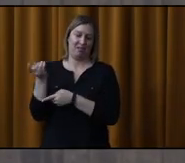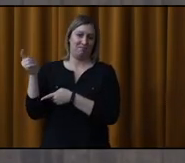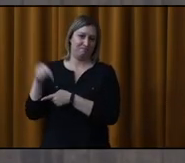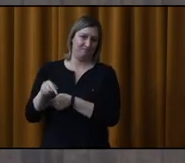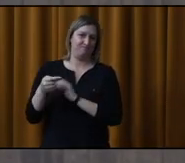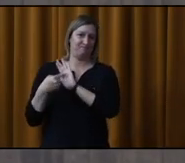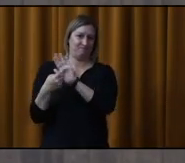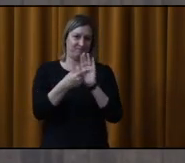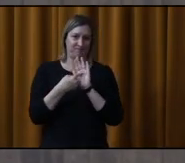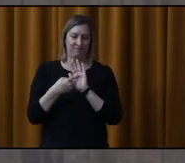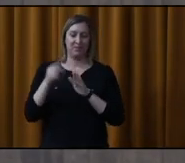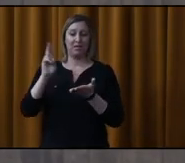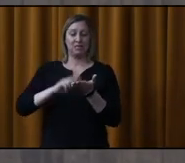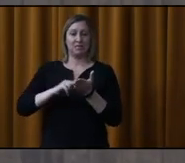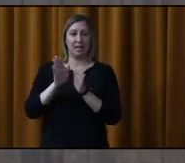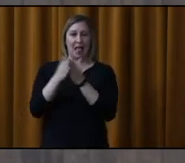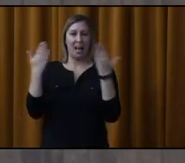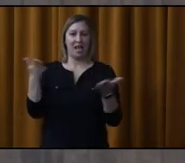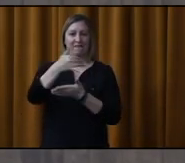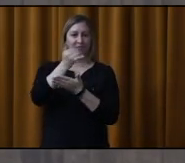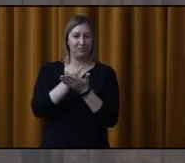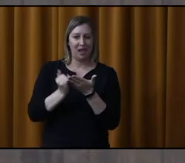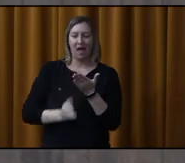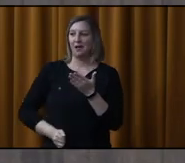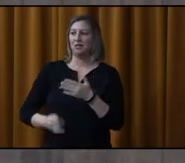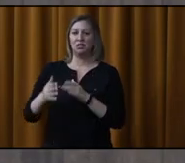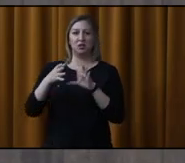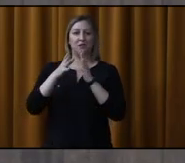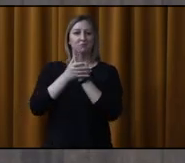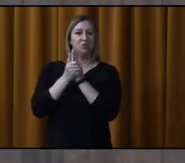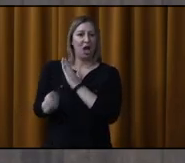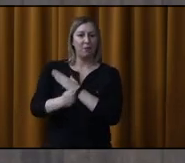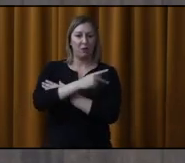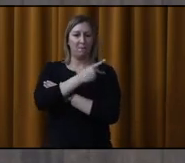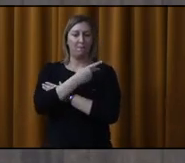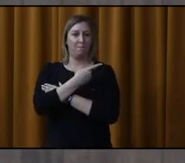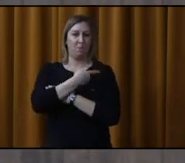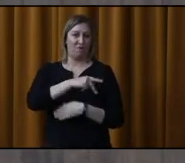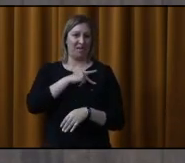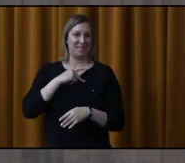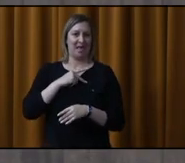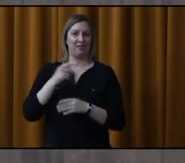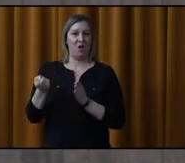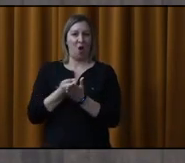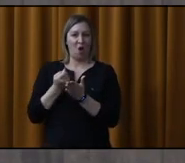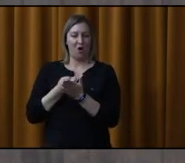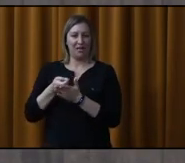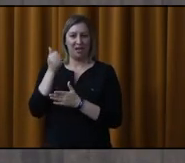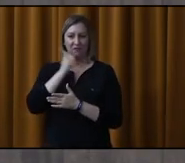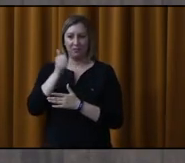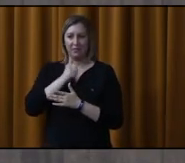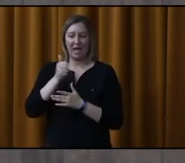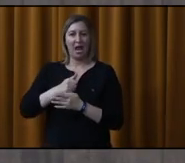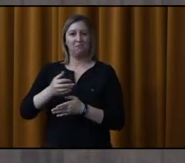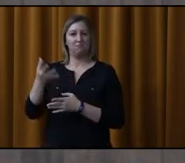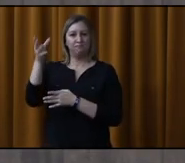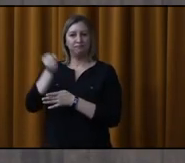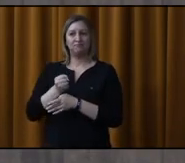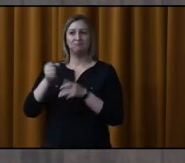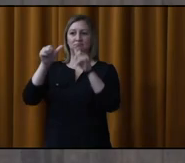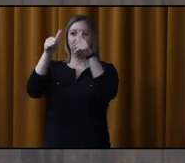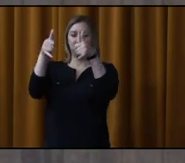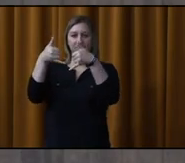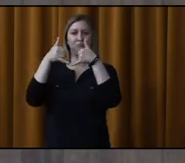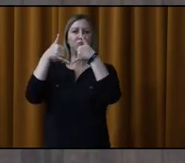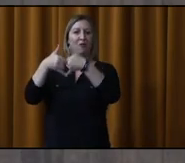fameux livre d'art. Donc, championne provinciale de hockey féminin, récipiendaire de la Coupe Chevrolet 2023 avec